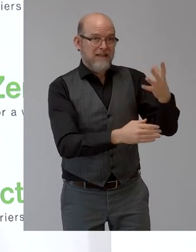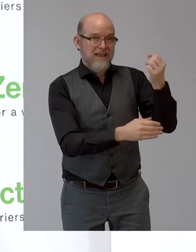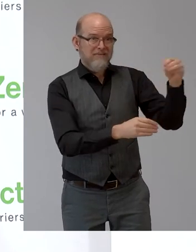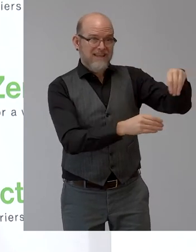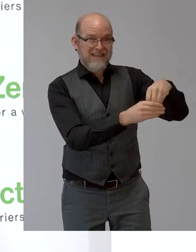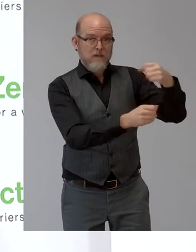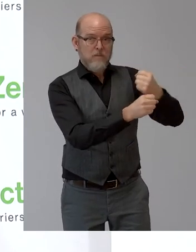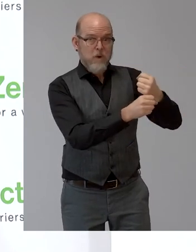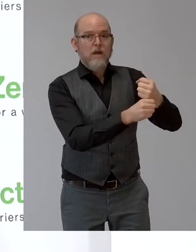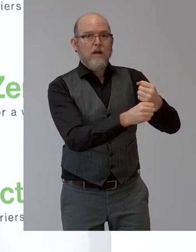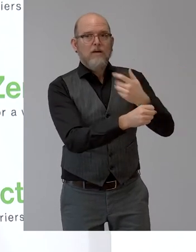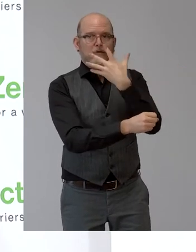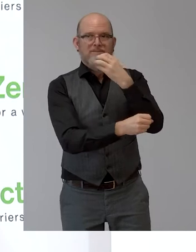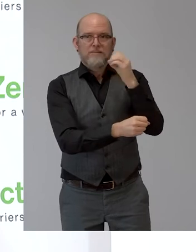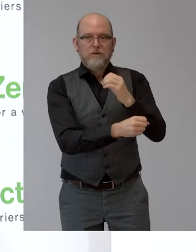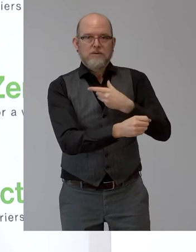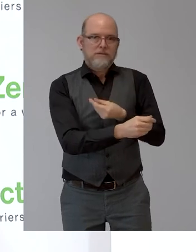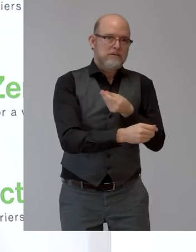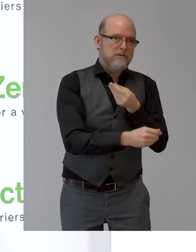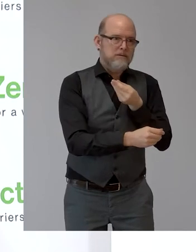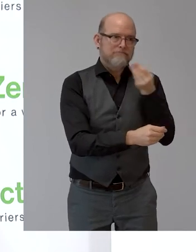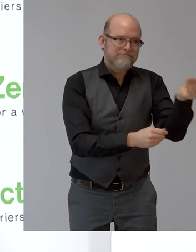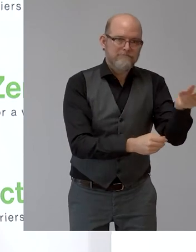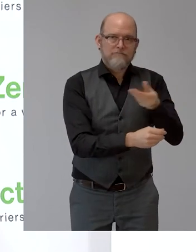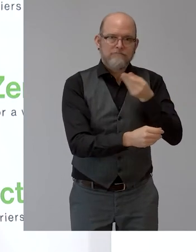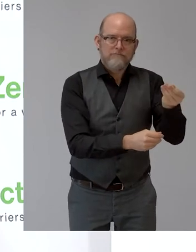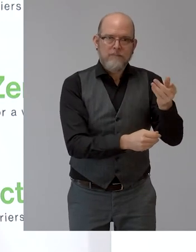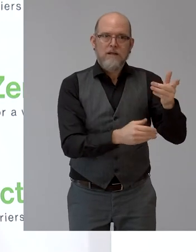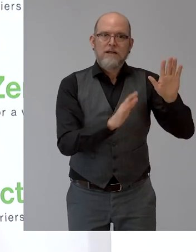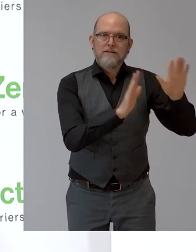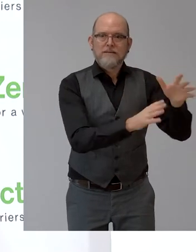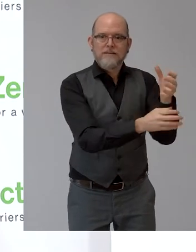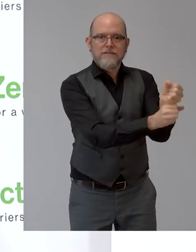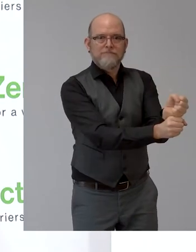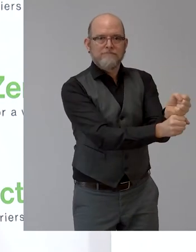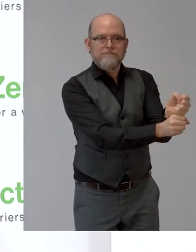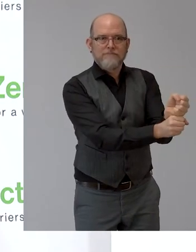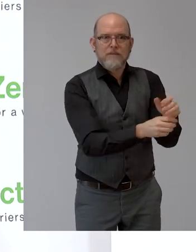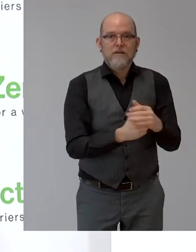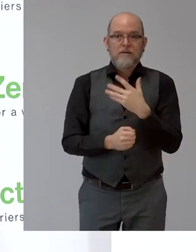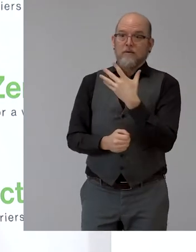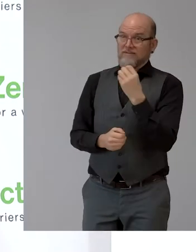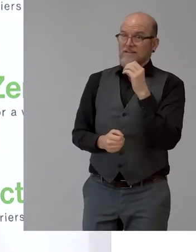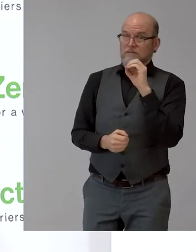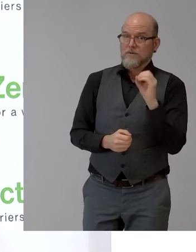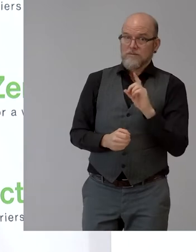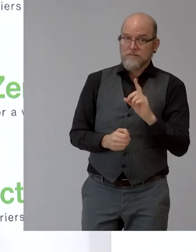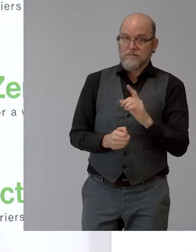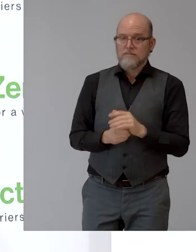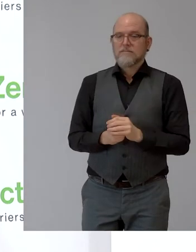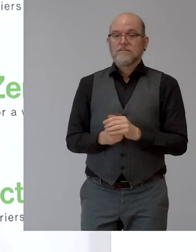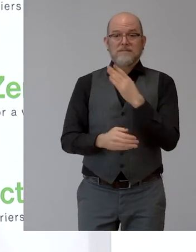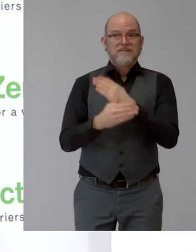wichtig war, wir haben für Personen, die in Kurzarbeit sind, für Menschen mit Behinderungen, die verbleibenden Lohnkosten